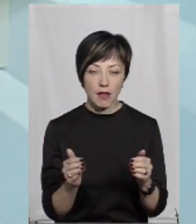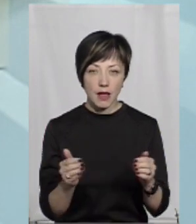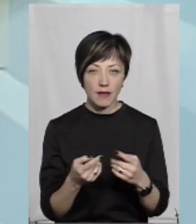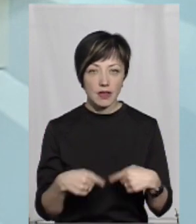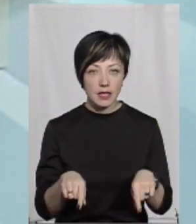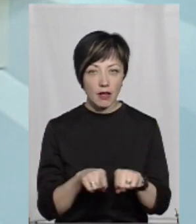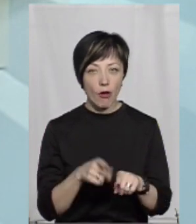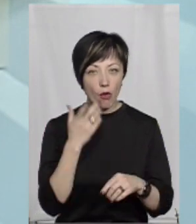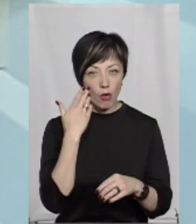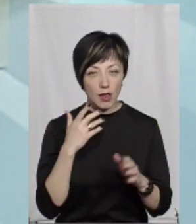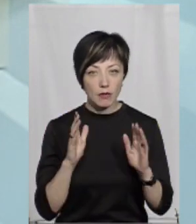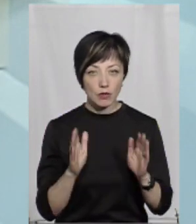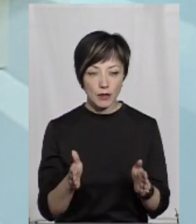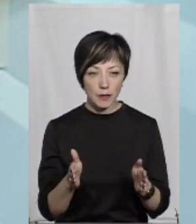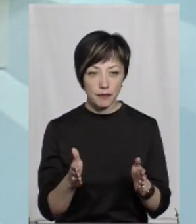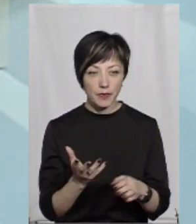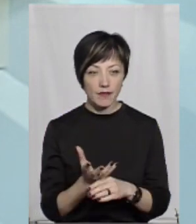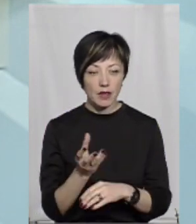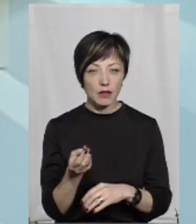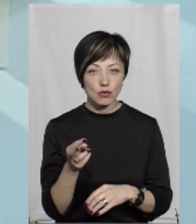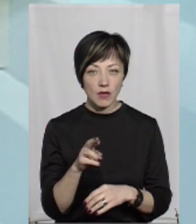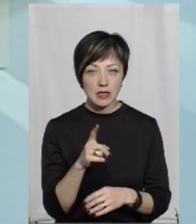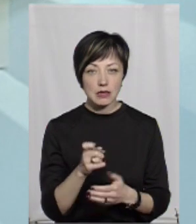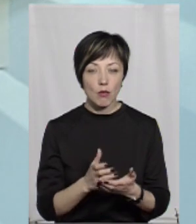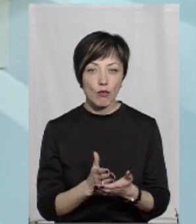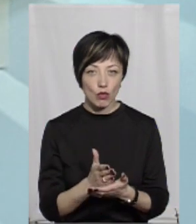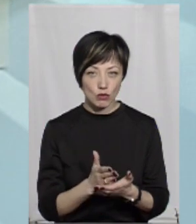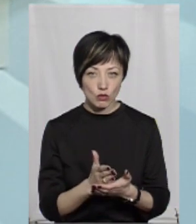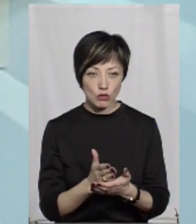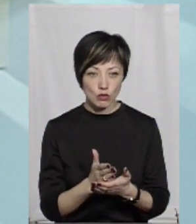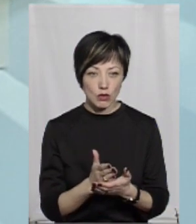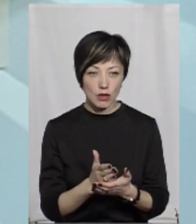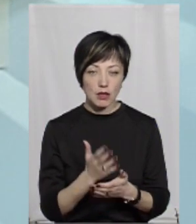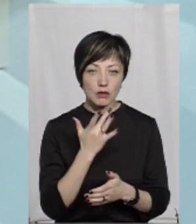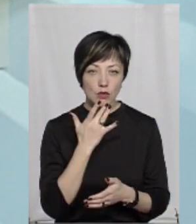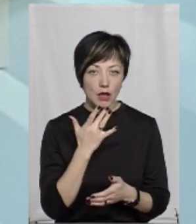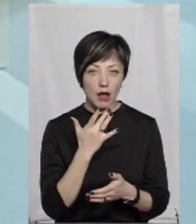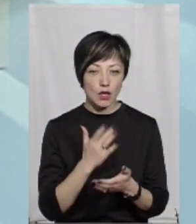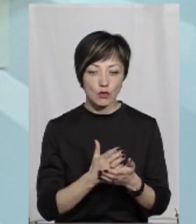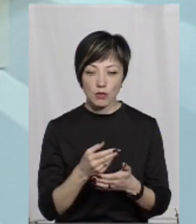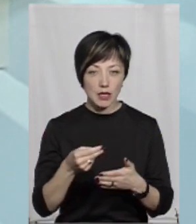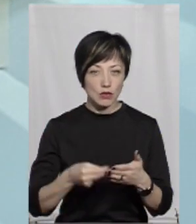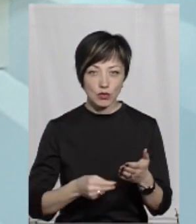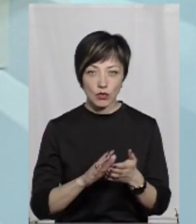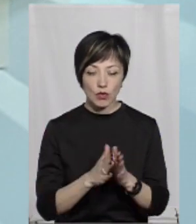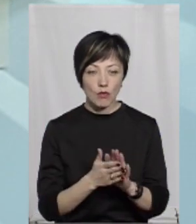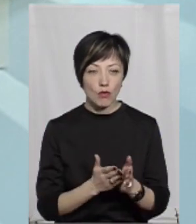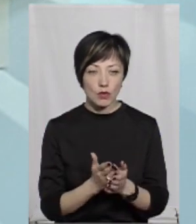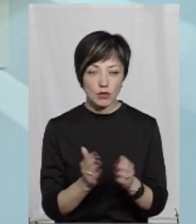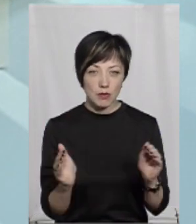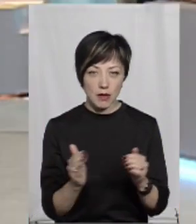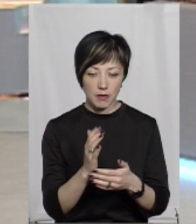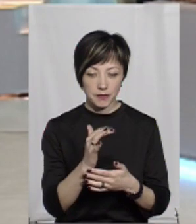відділення. Коли буде фінансування за послугу, національна служба не заключує, тому що послуги там